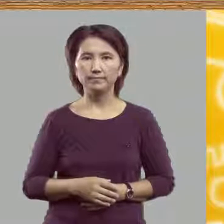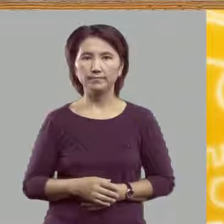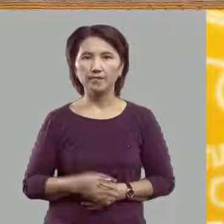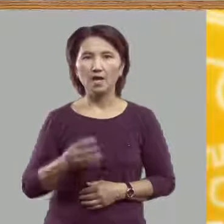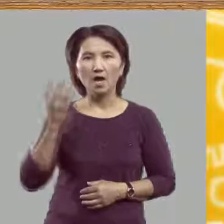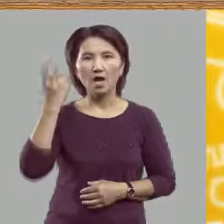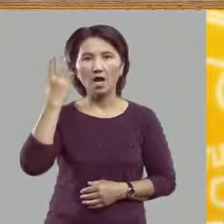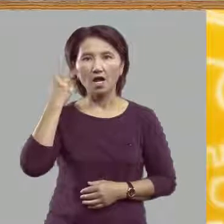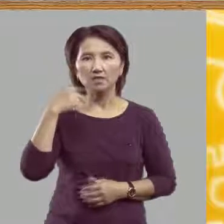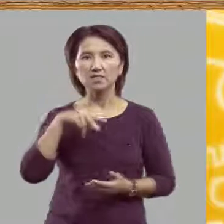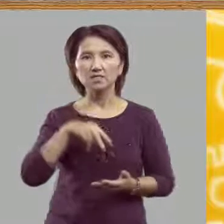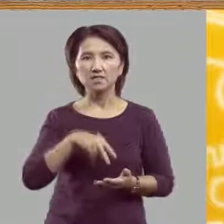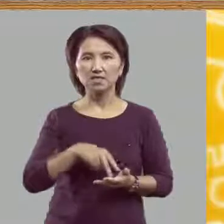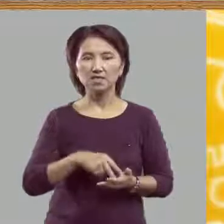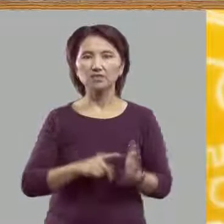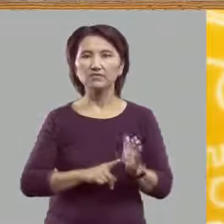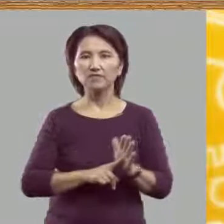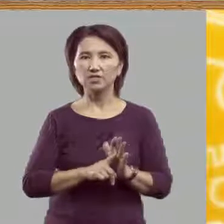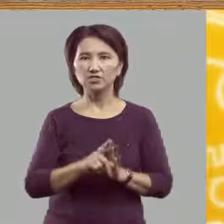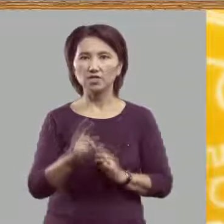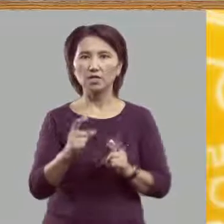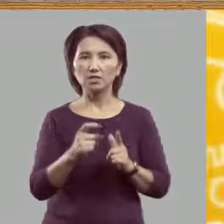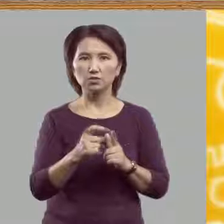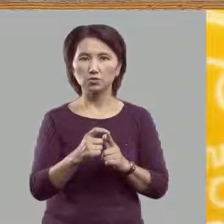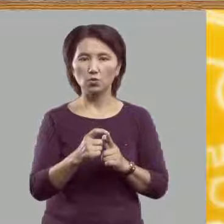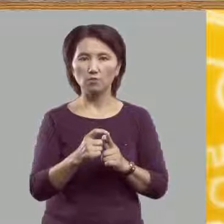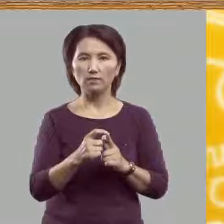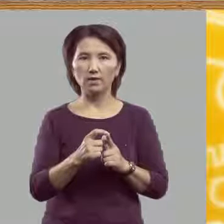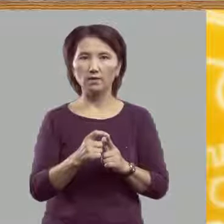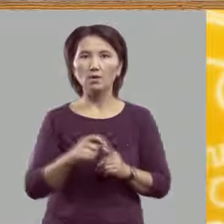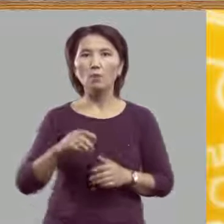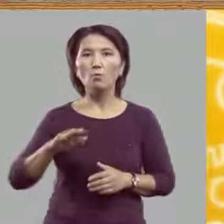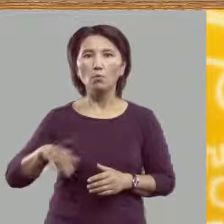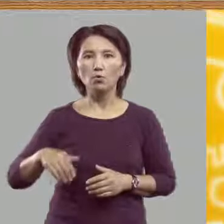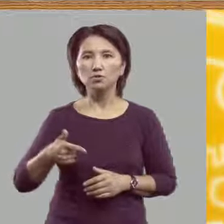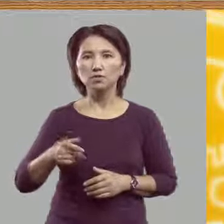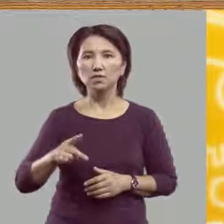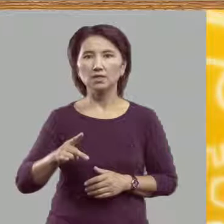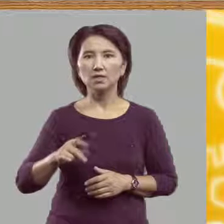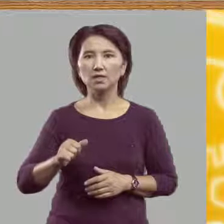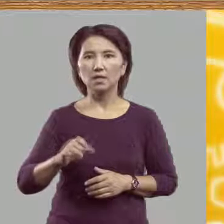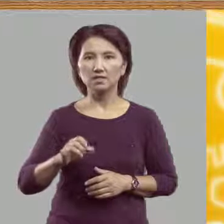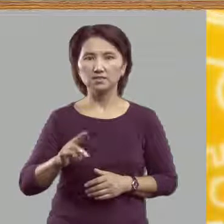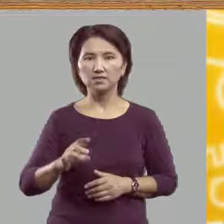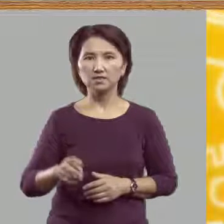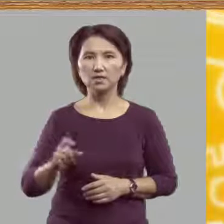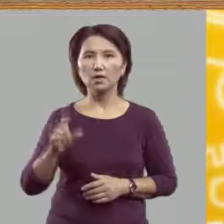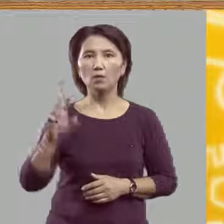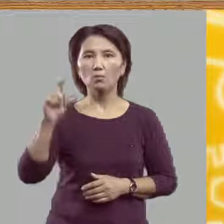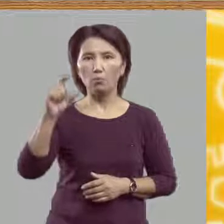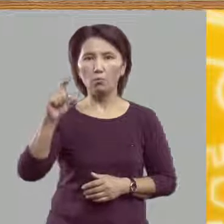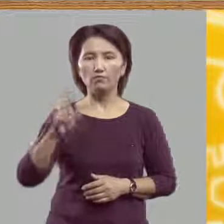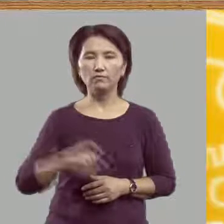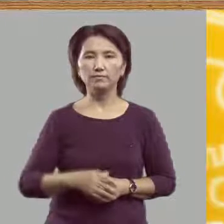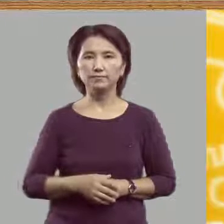Когда стоит в начале слова, после гласных букв.